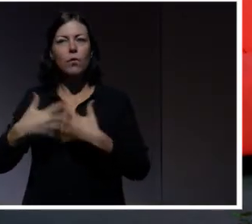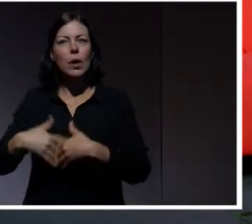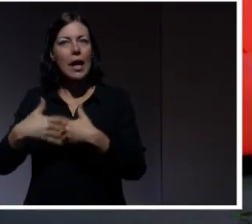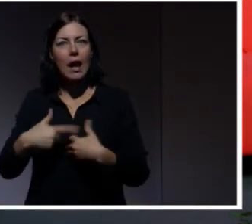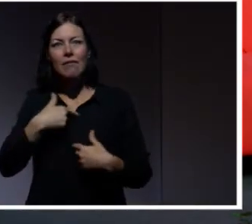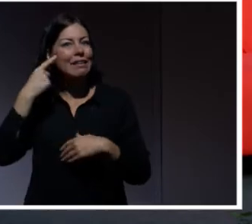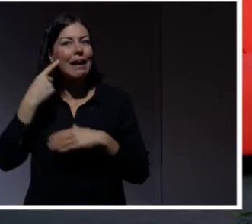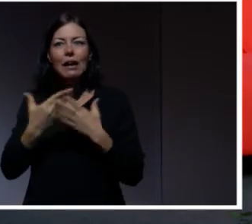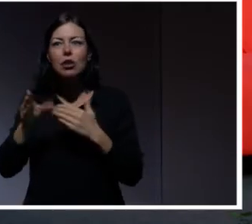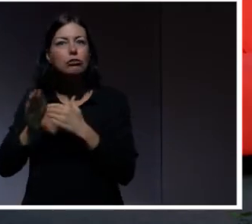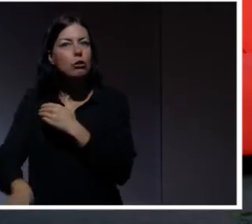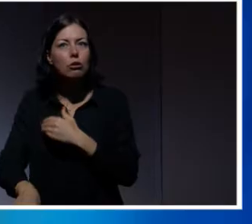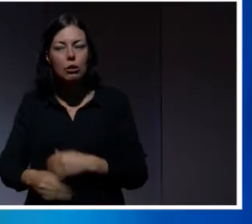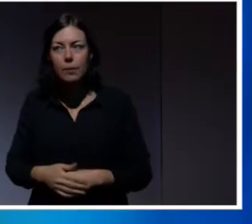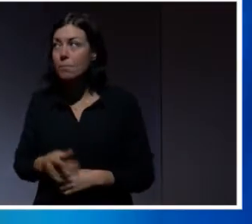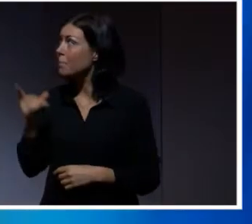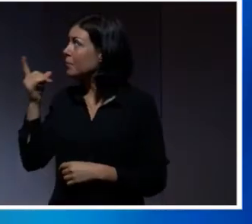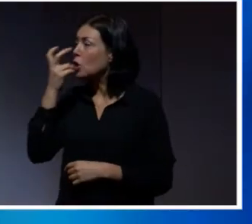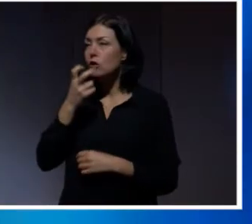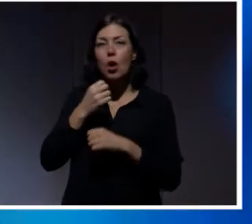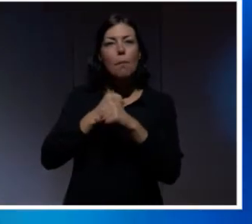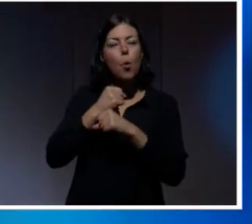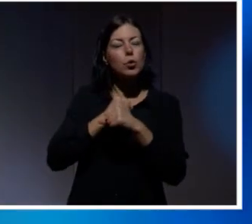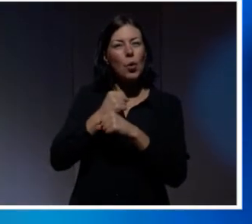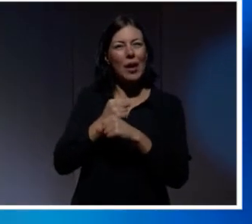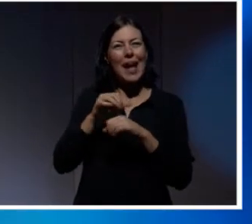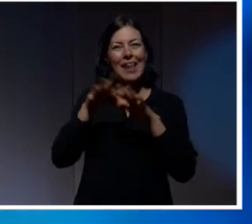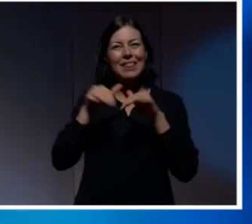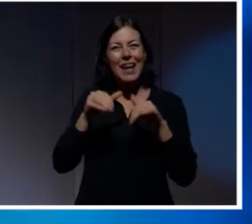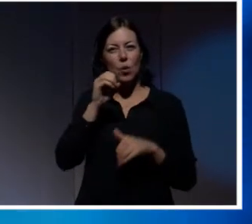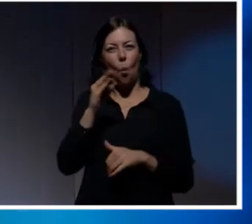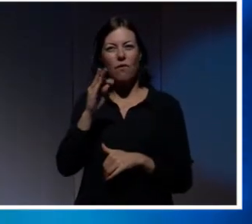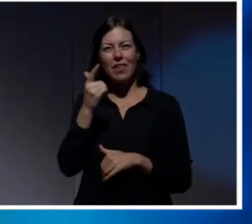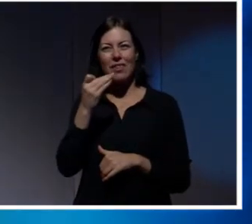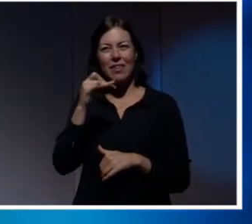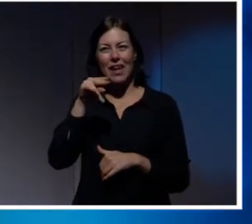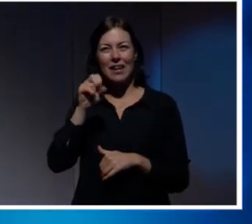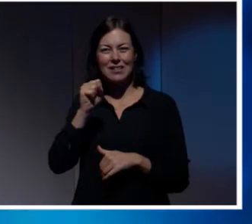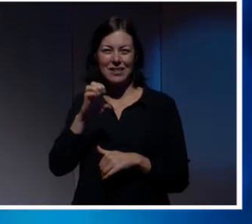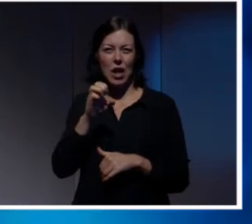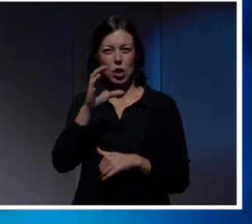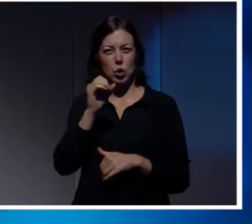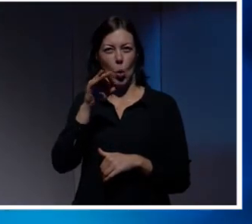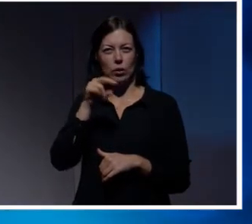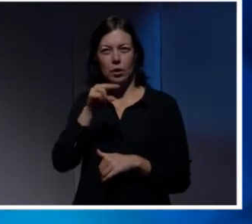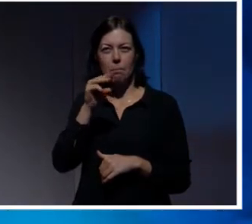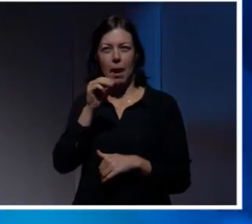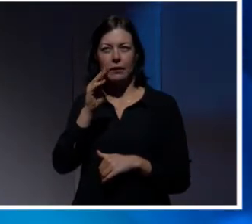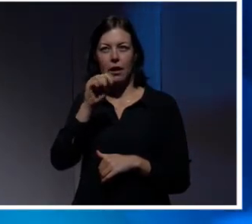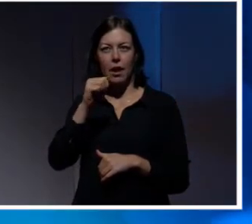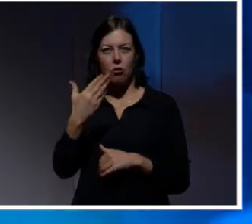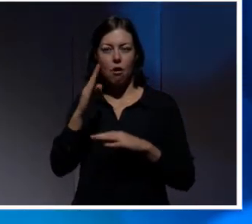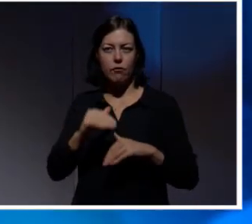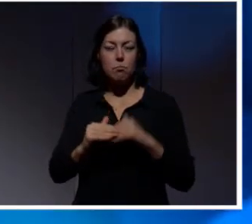Det här är sökmotorn för Internet of Things. Det är en kille som heter John Madley. Han har byggt den. Han hjälper till genom att